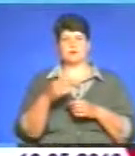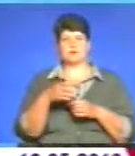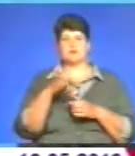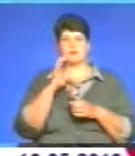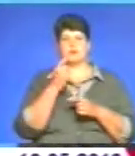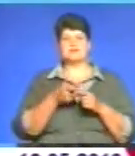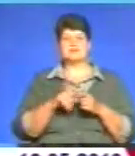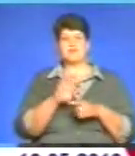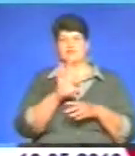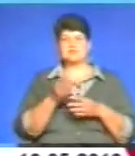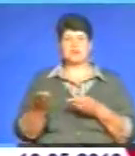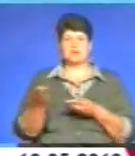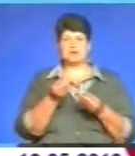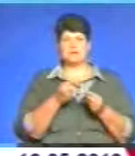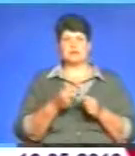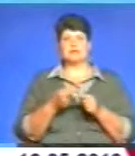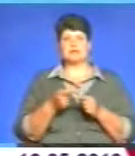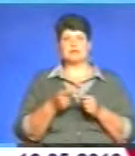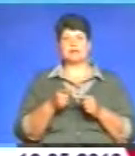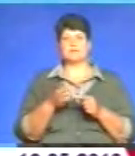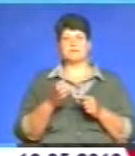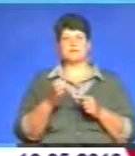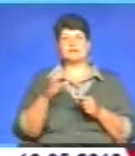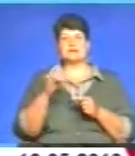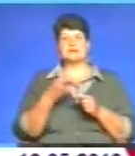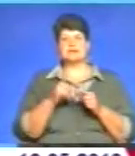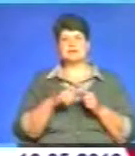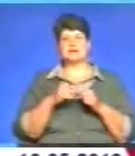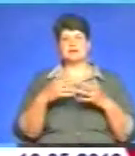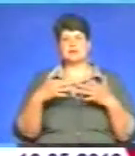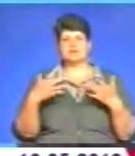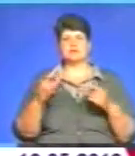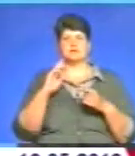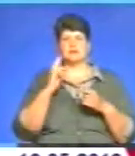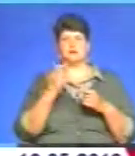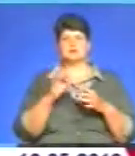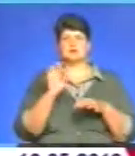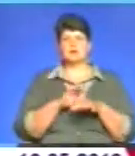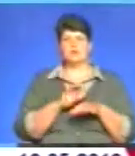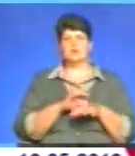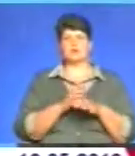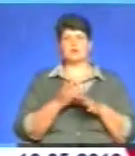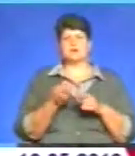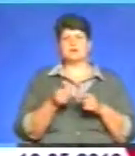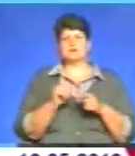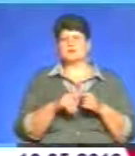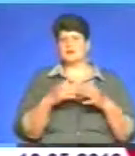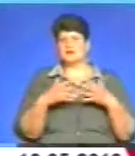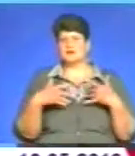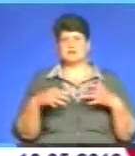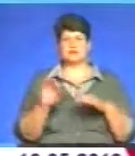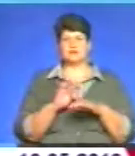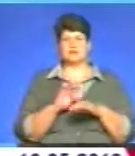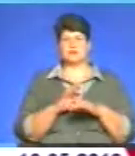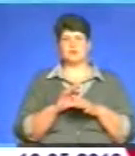систему. Це обезпечення себе від секс-трансмісійних захворювань, до яких відноситься багато захворювань є, і